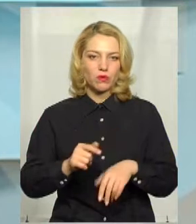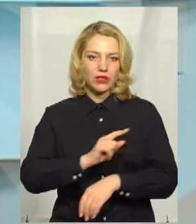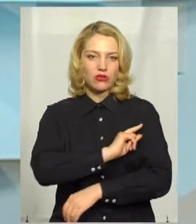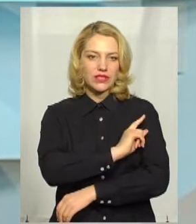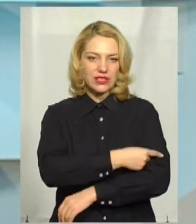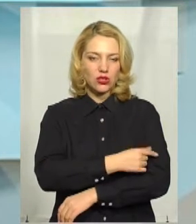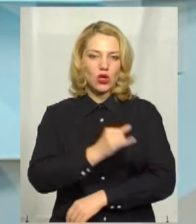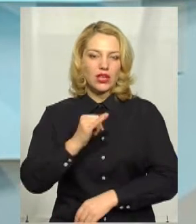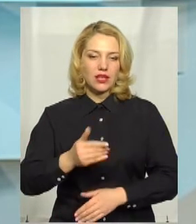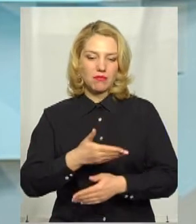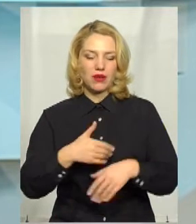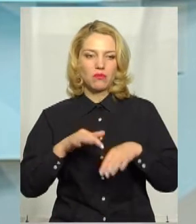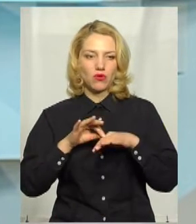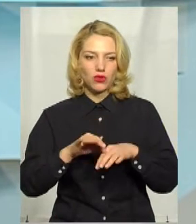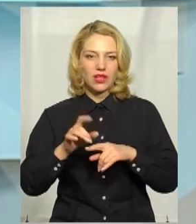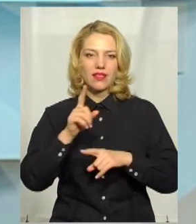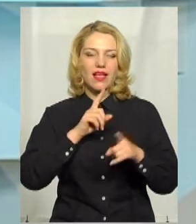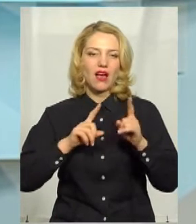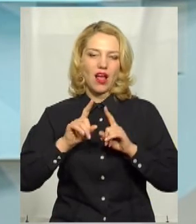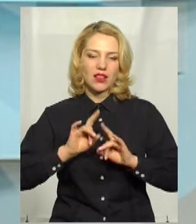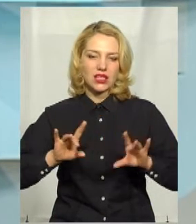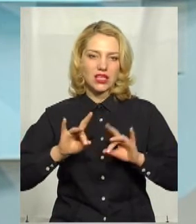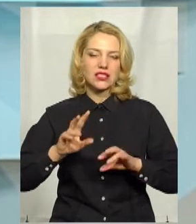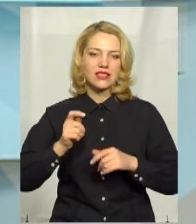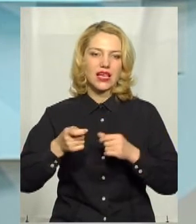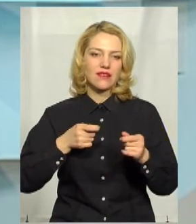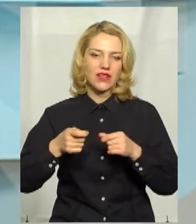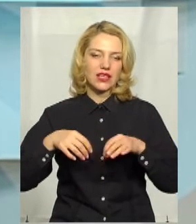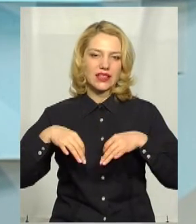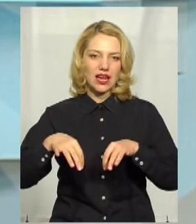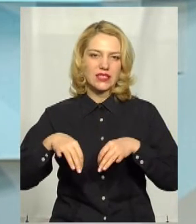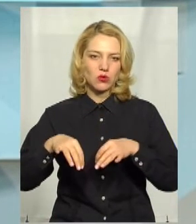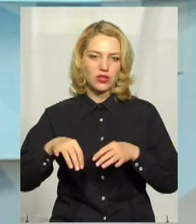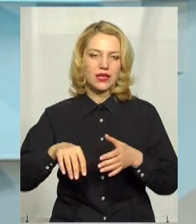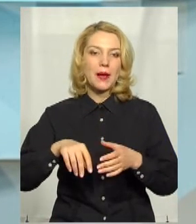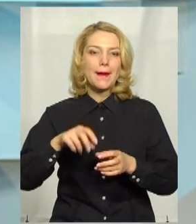провели відповідні оперативні наради з керівниками транспортних підприємств.